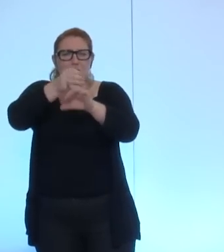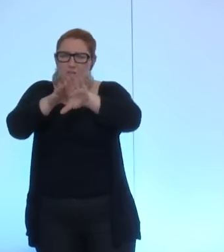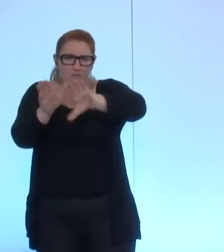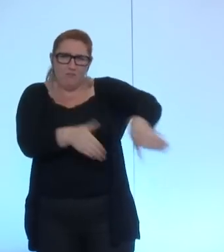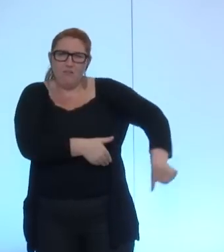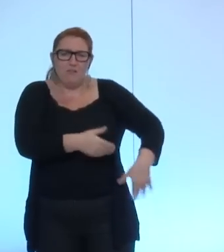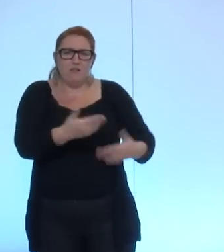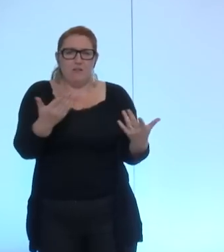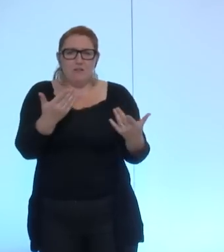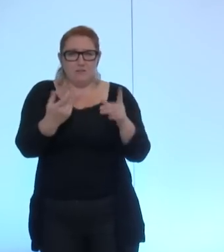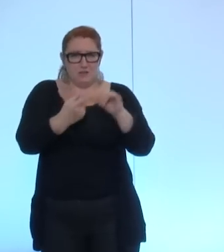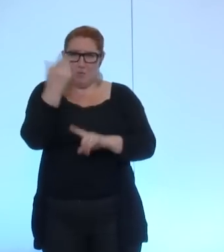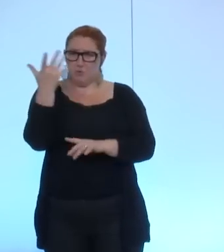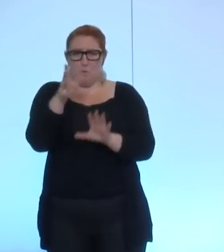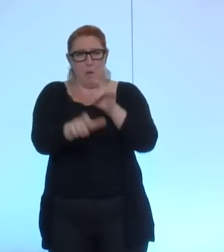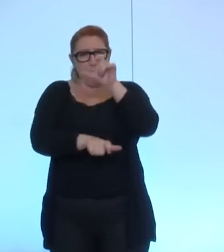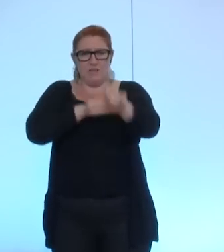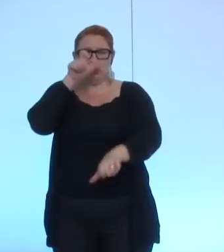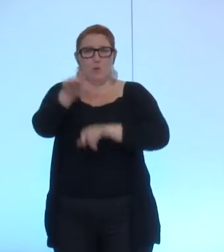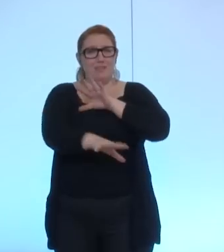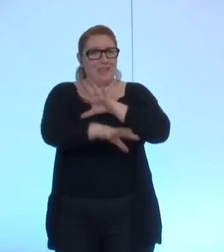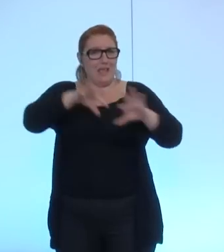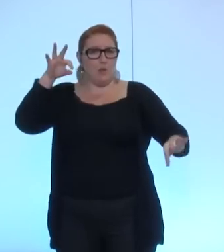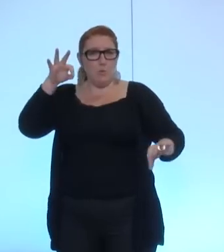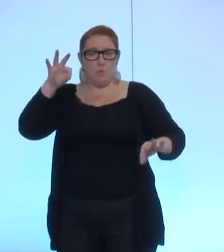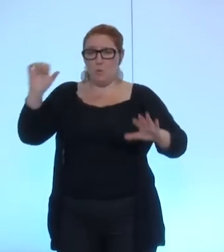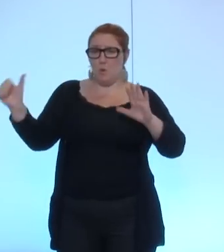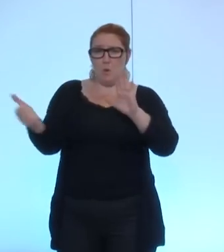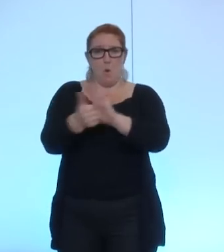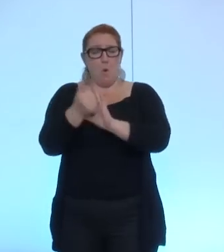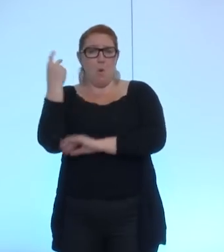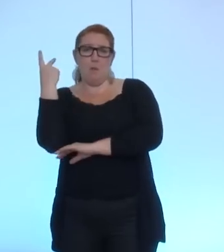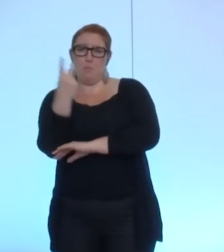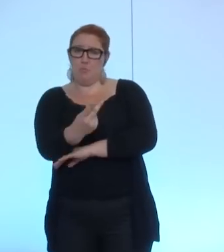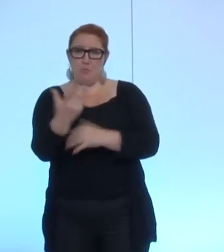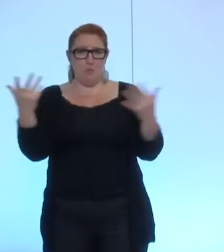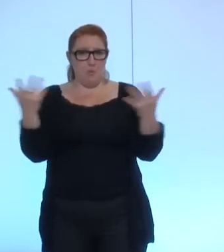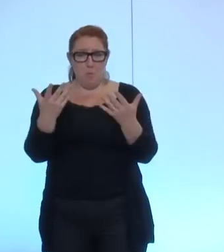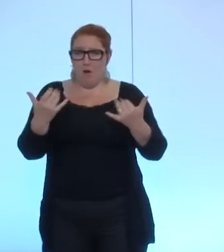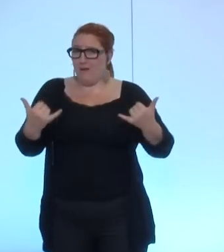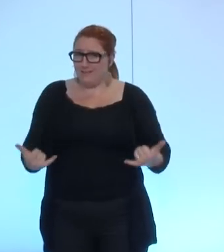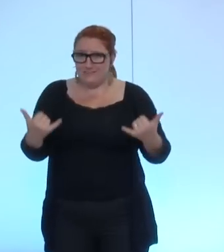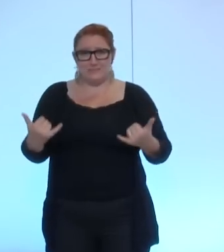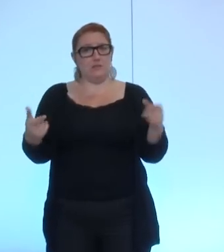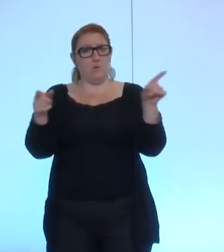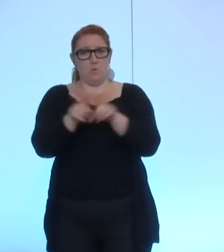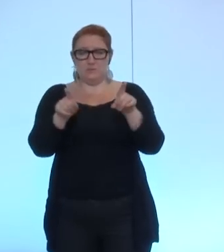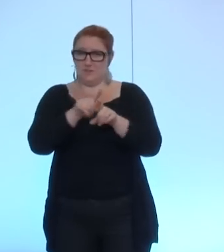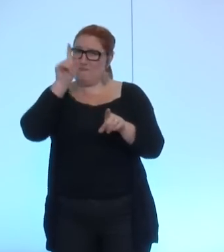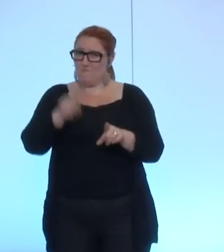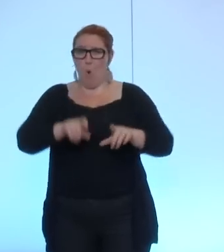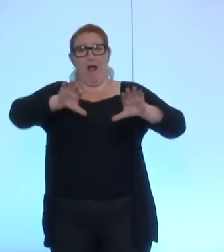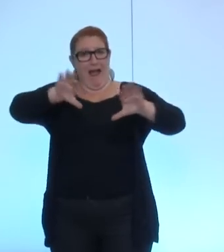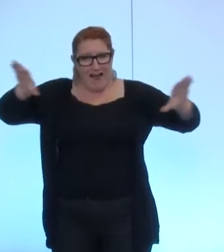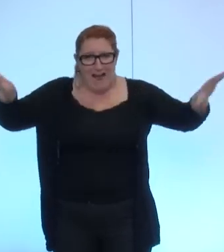des élus qui doivent veiller à rassembler aussi ici et